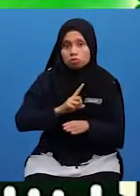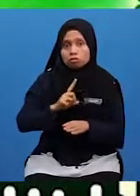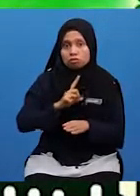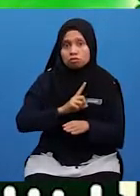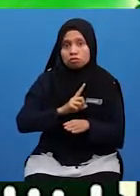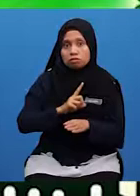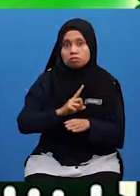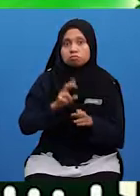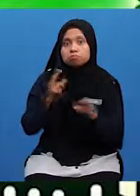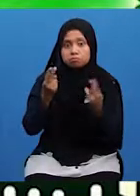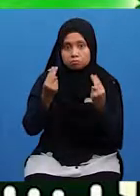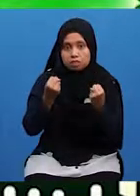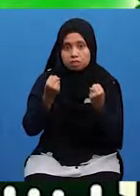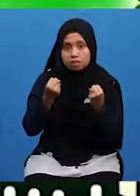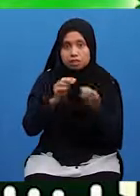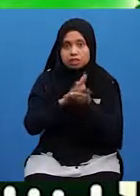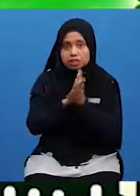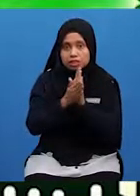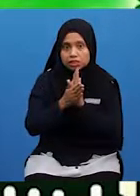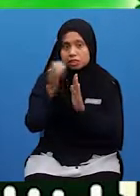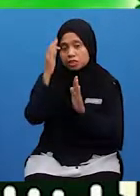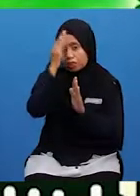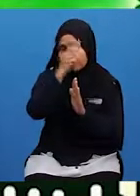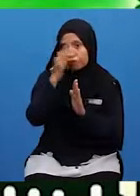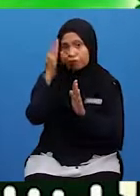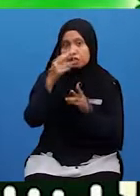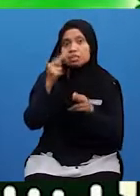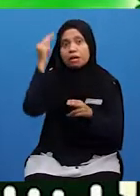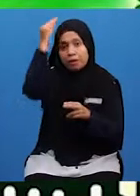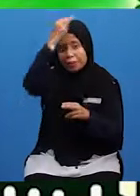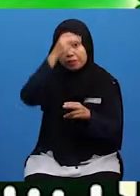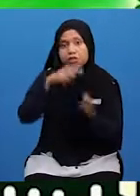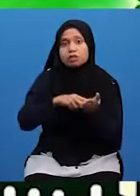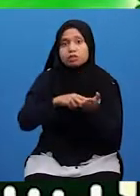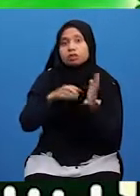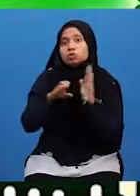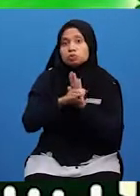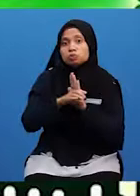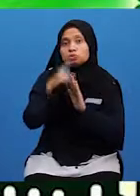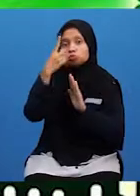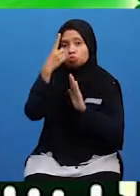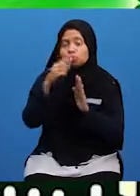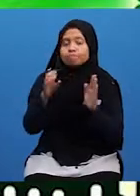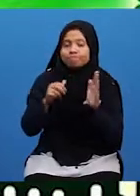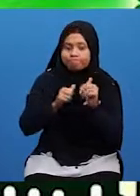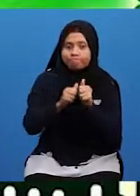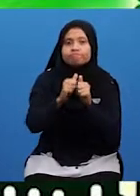Handahlah menjadikan sifat Nabi ini Contoh untuk diteladani